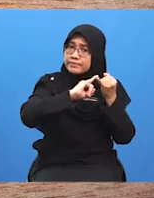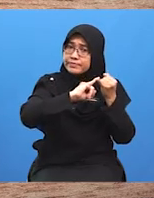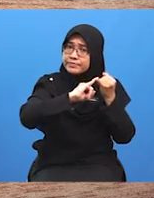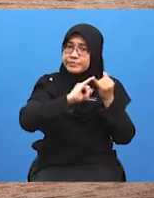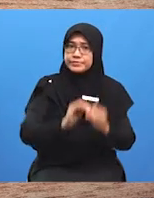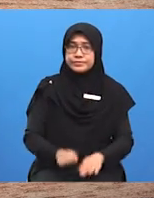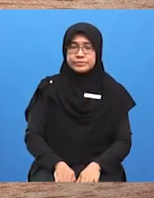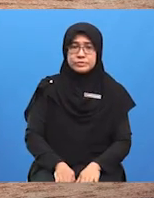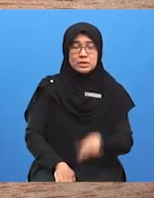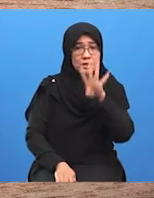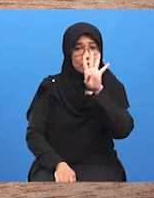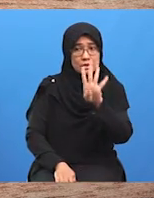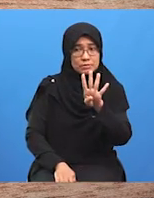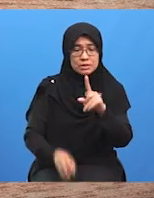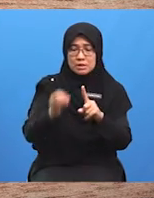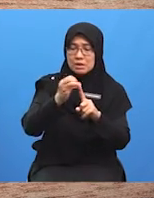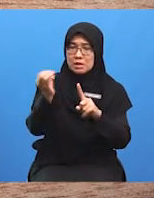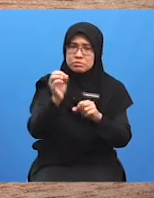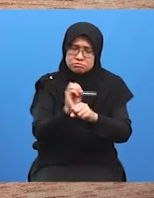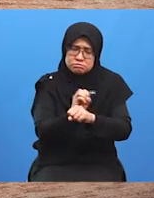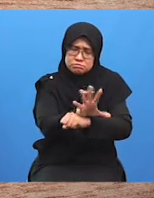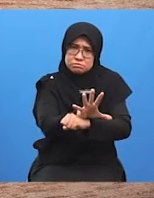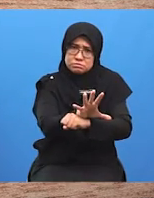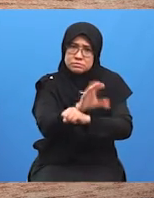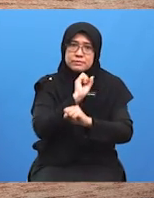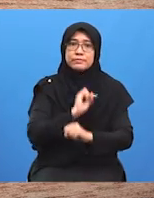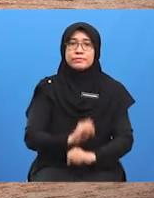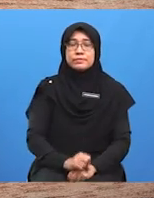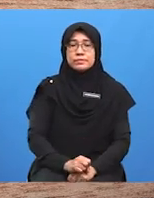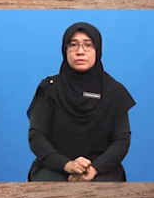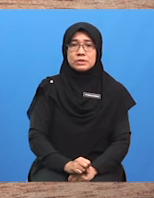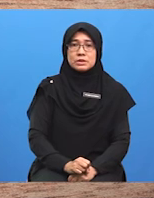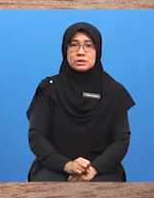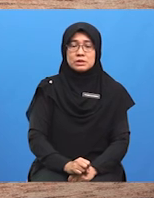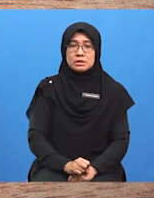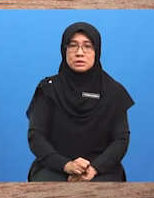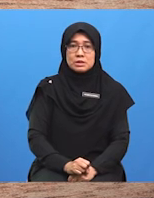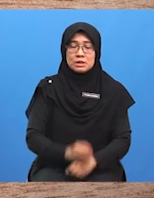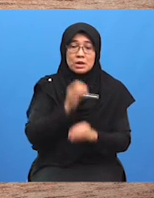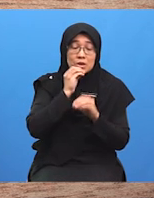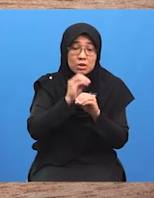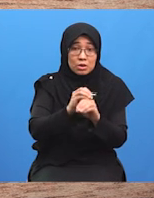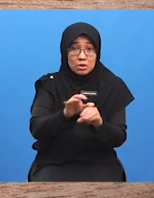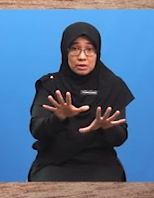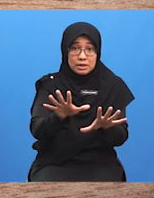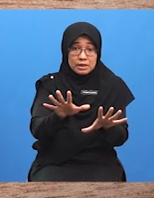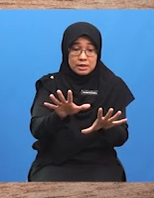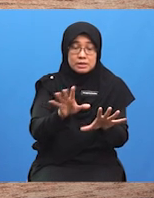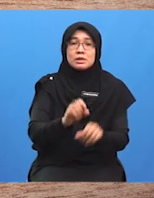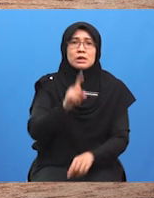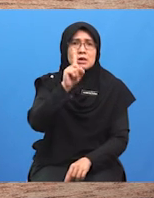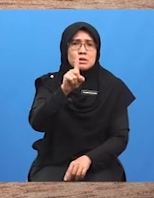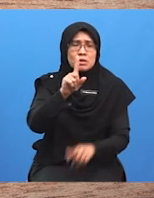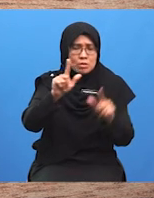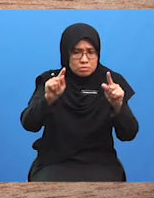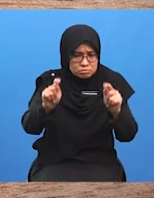Fakta yang keempat Outrageous Huraian bagi fakta ini ialah